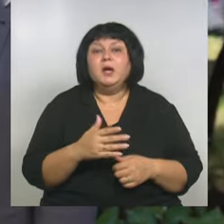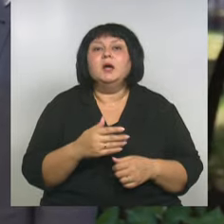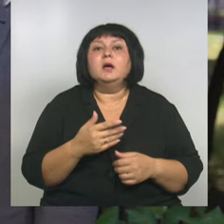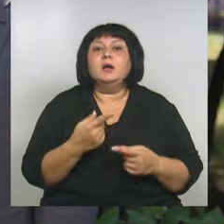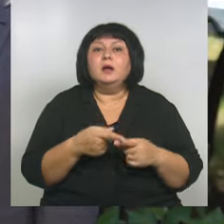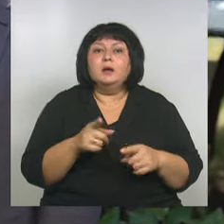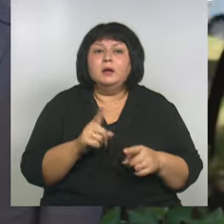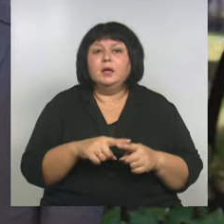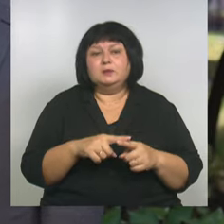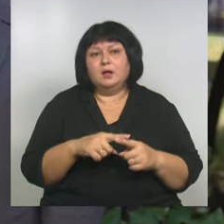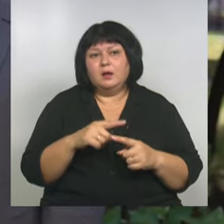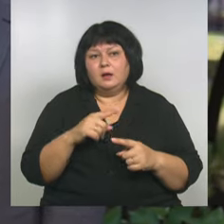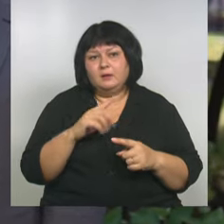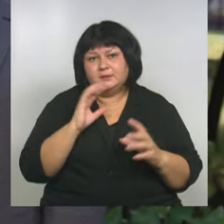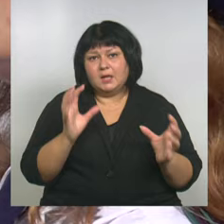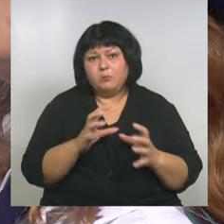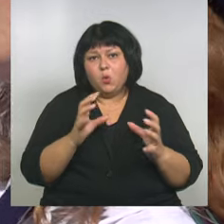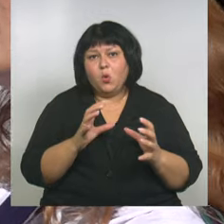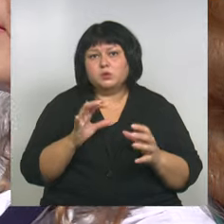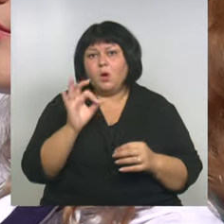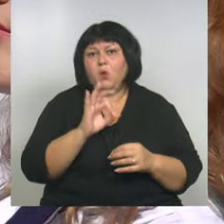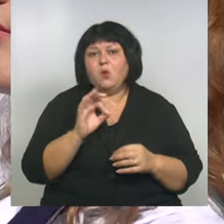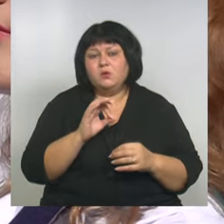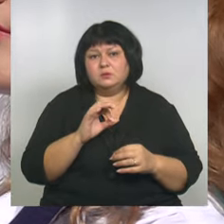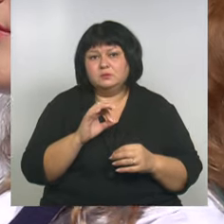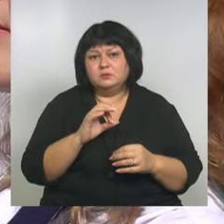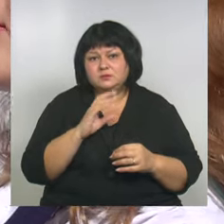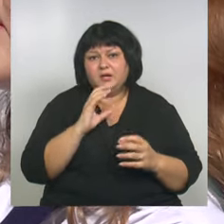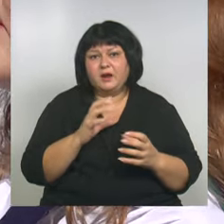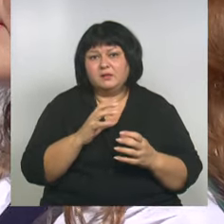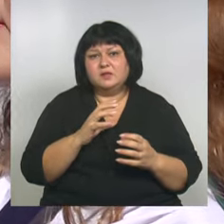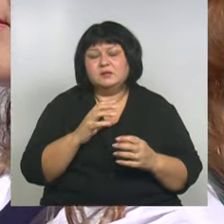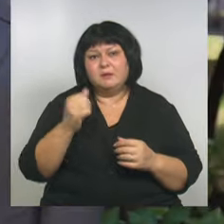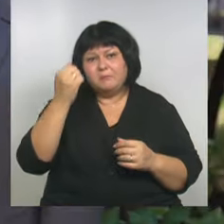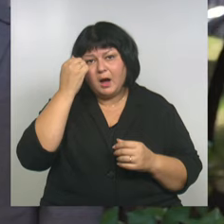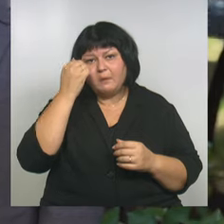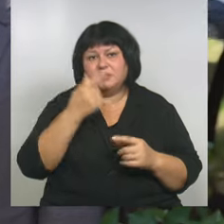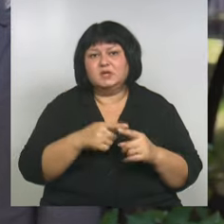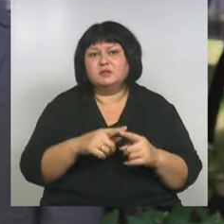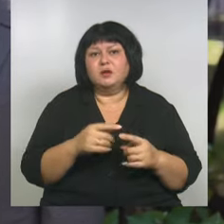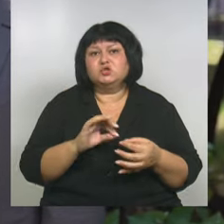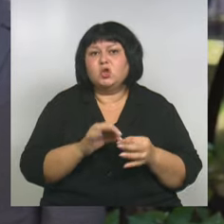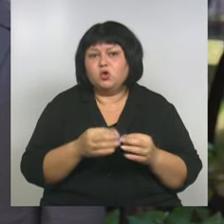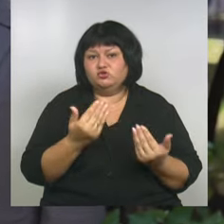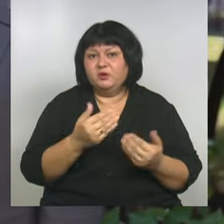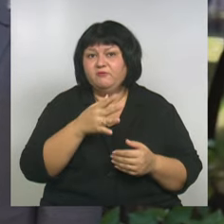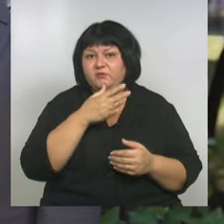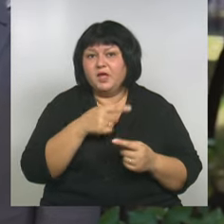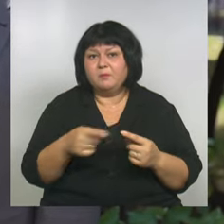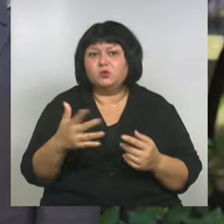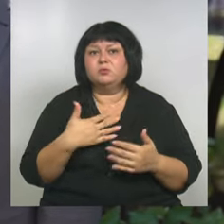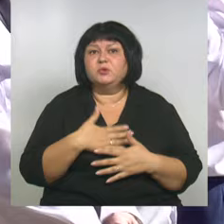забота о сохранении памяти в очень непростой период времени, в котором мы сейчас все проживаем, мне кажется, очень